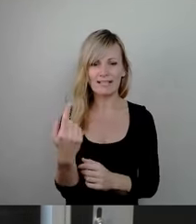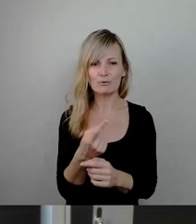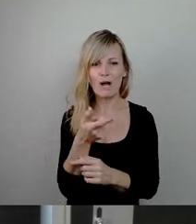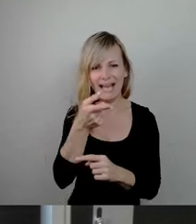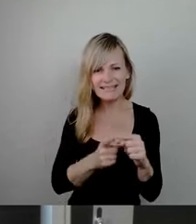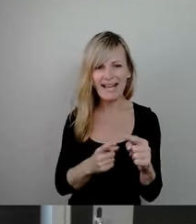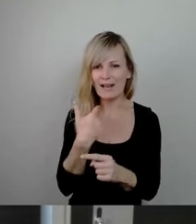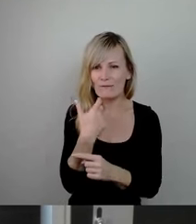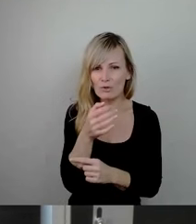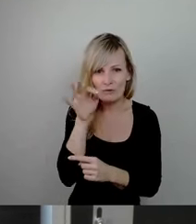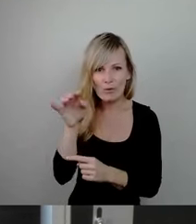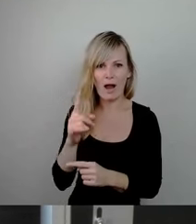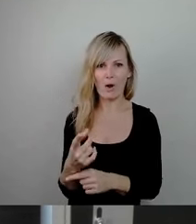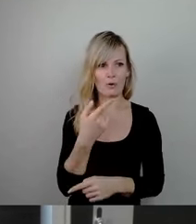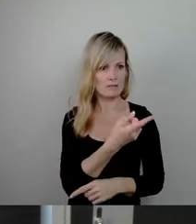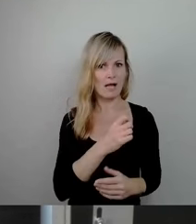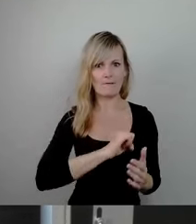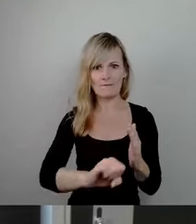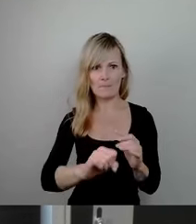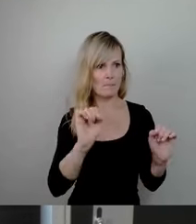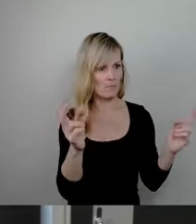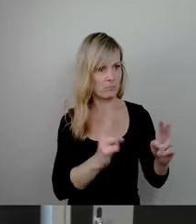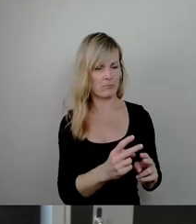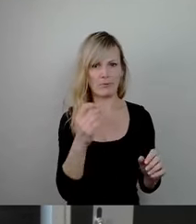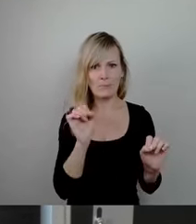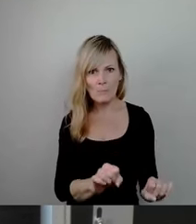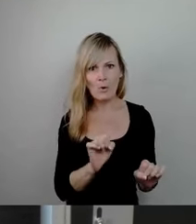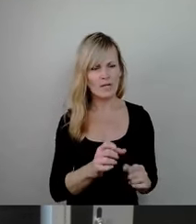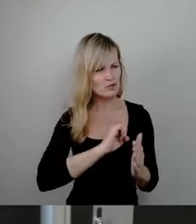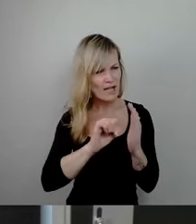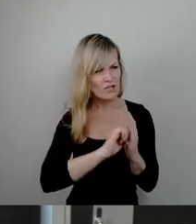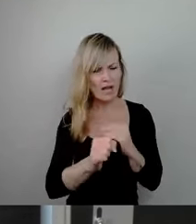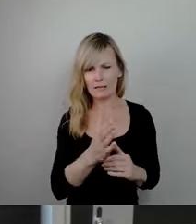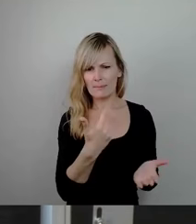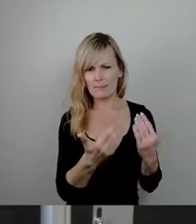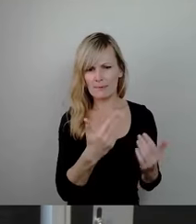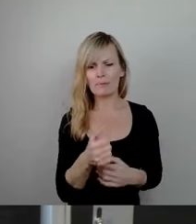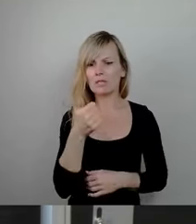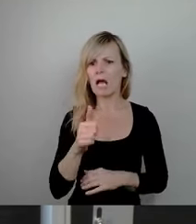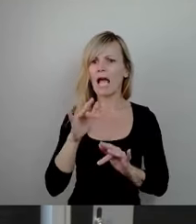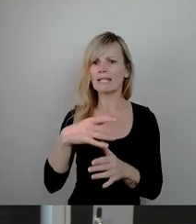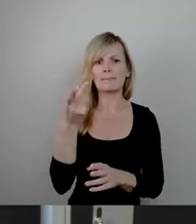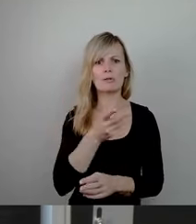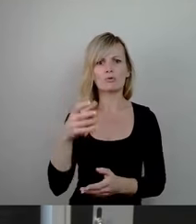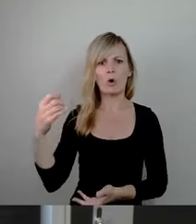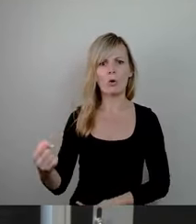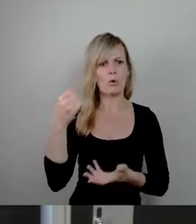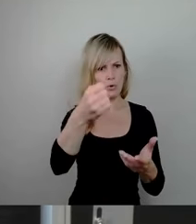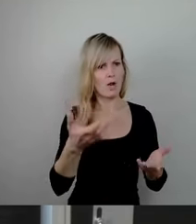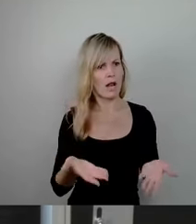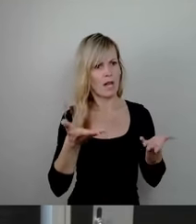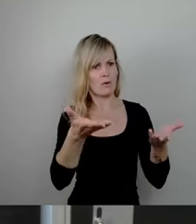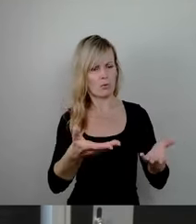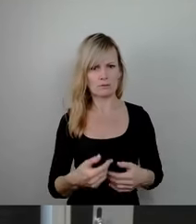sehr, sehr viel und da hat man ja Dinge möglich gemacht. Ganz schnell hat gesagt, hier ist eine Million Euro, legt los. Und natürlich, das